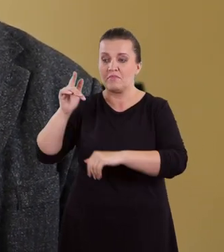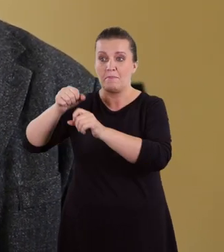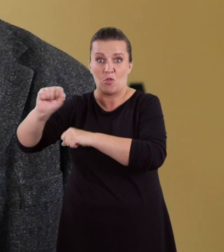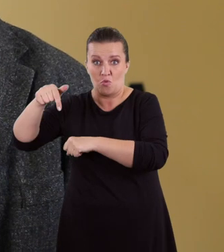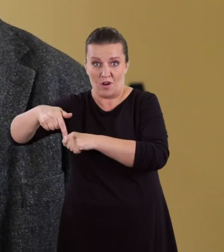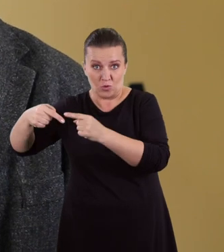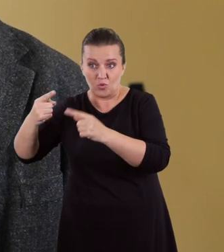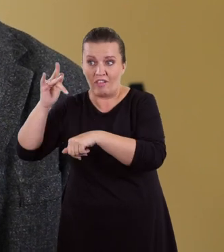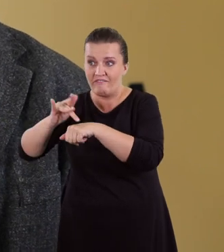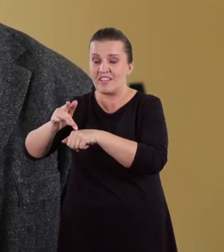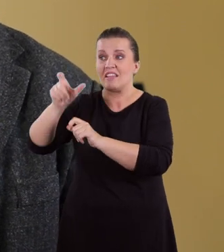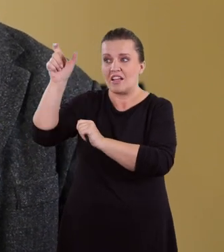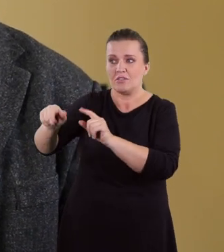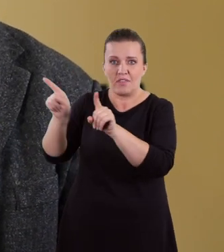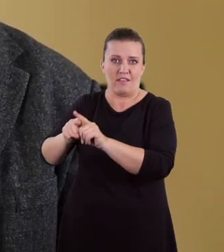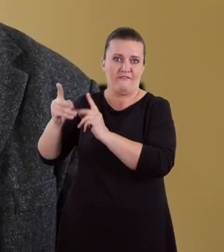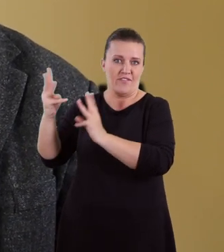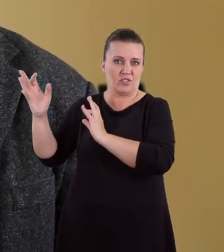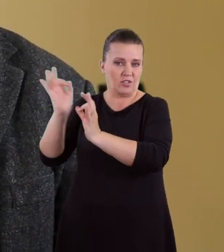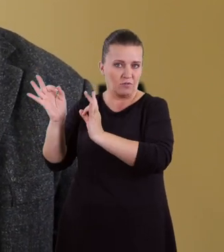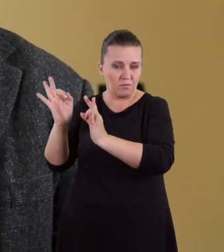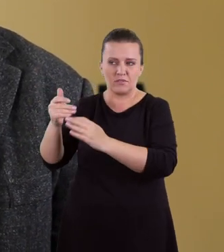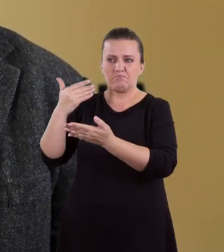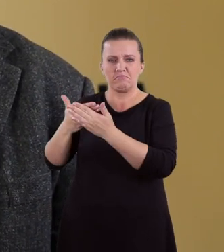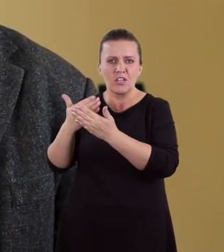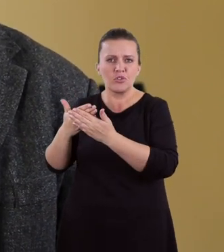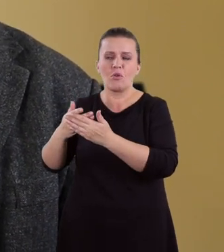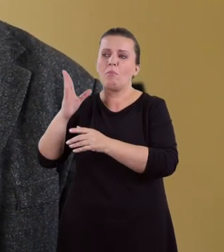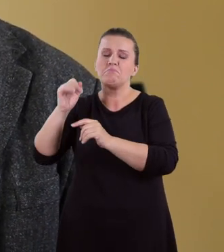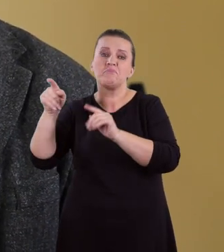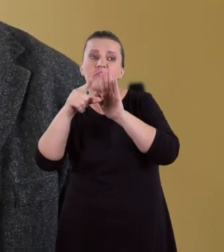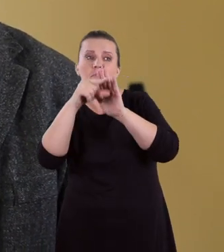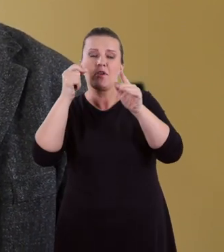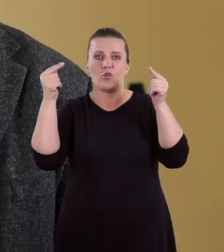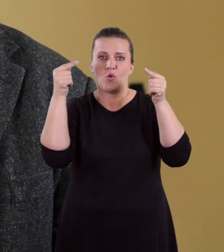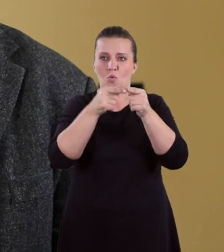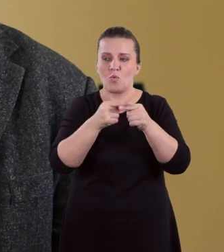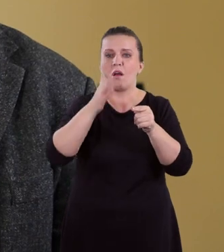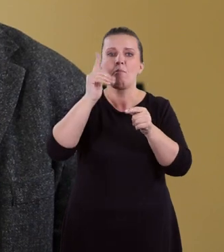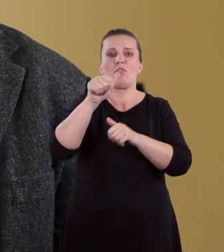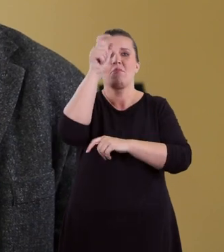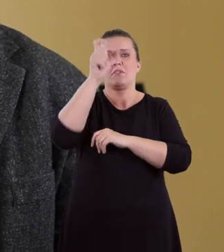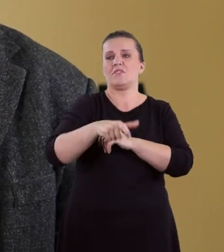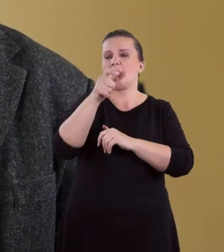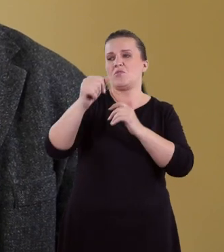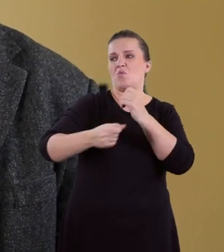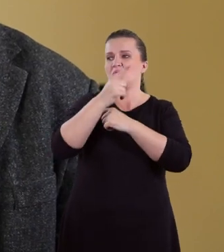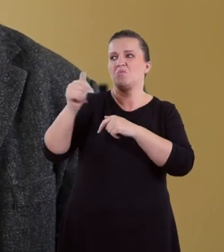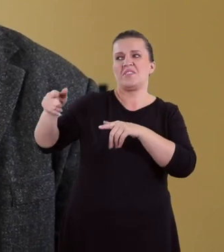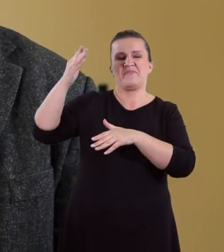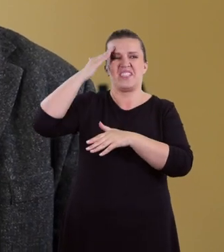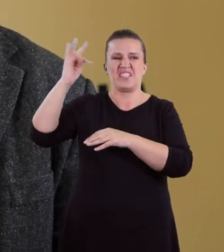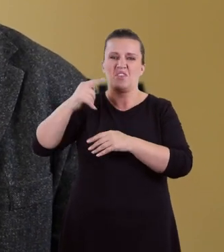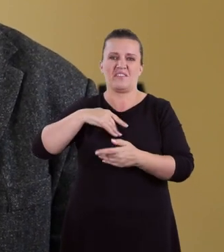Będzie to też bardzo ważna informacja dla kandydata, żebym mógł uniknąć rozczarowania, kiedy po pierwszym semestrze